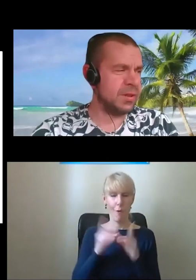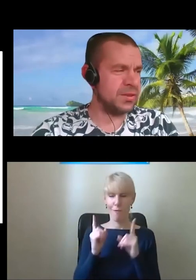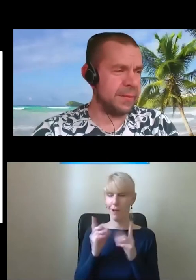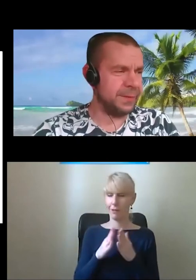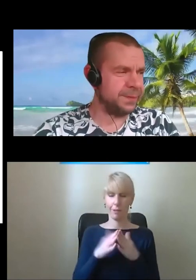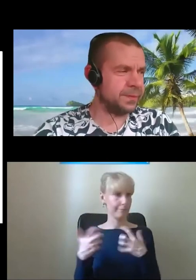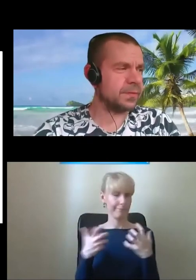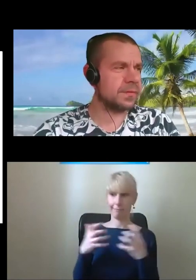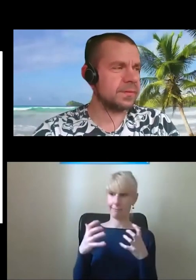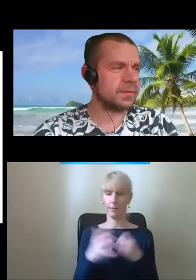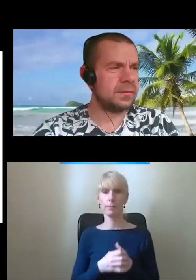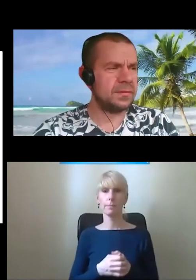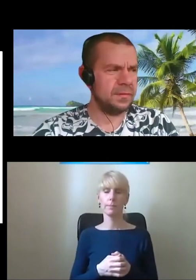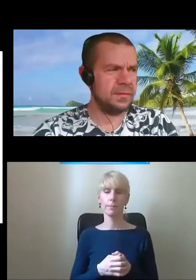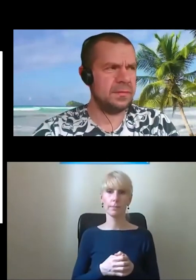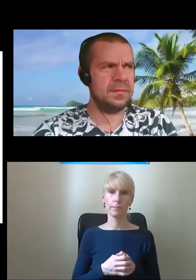Zaczynamy.